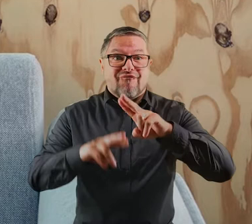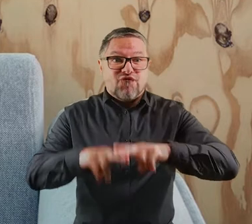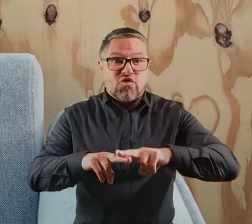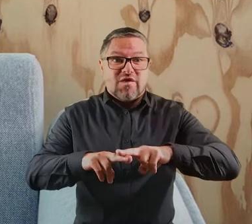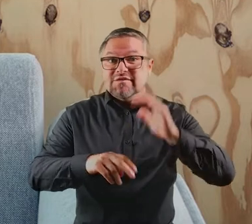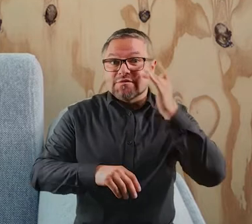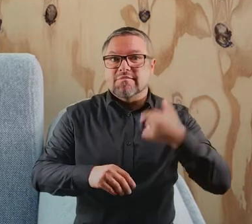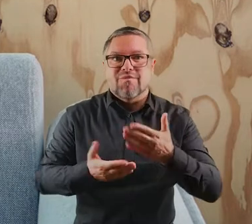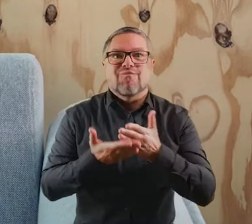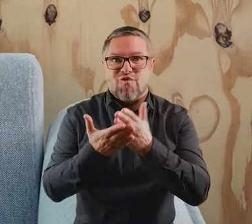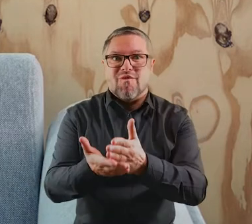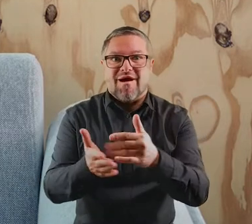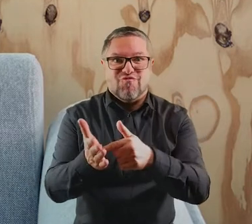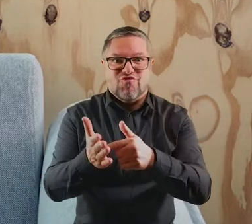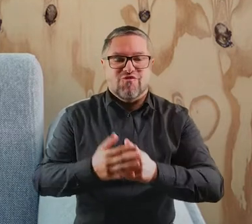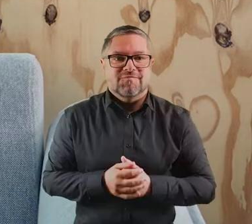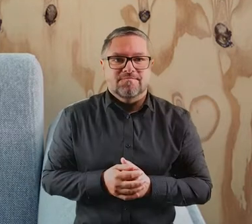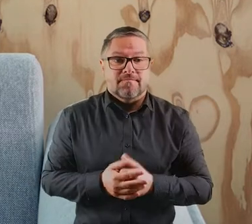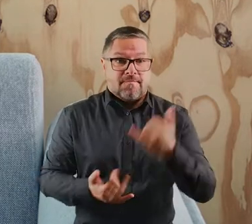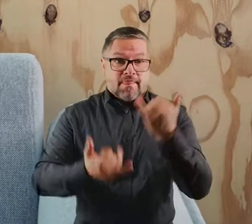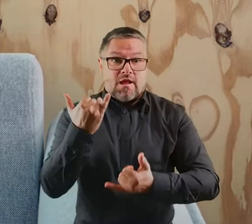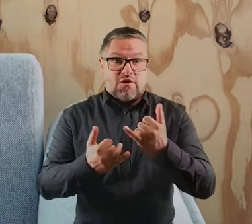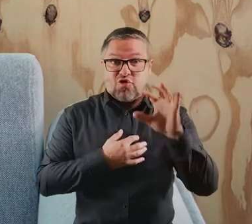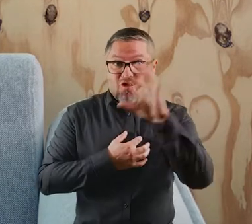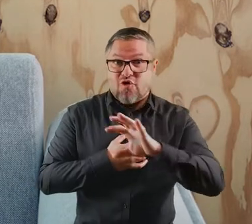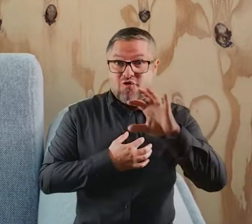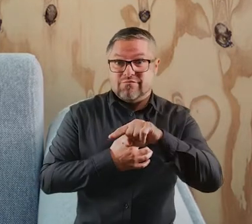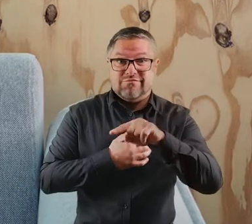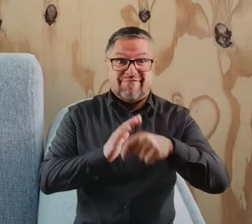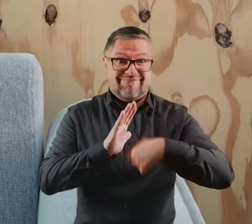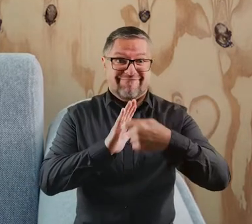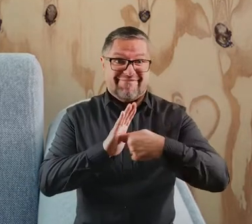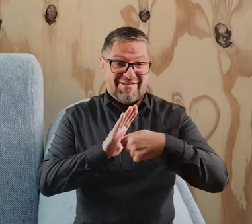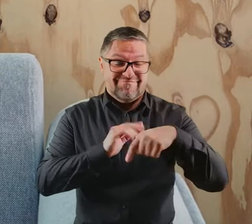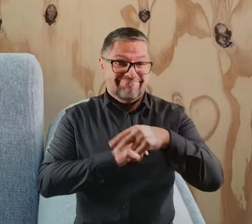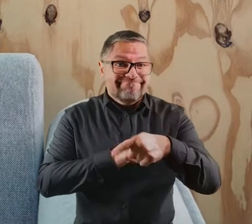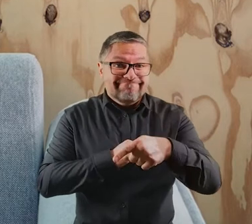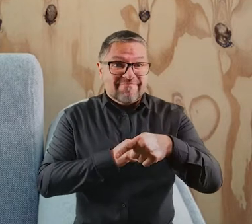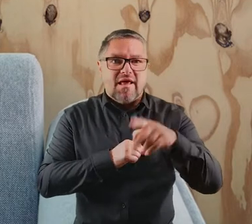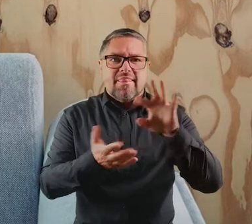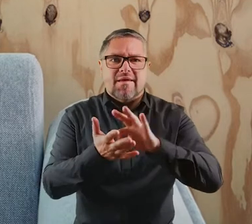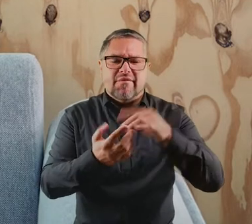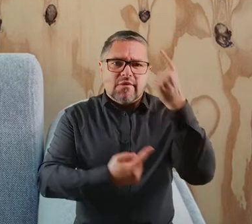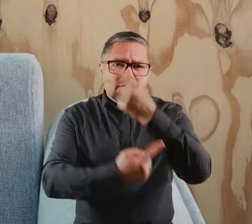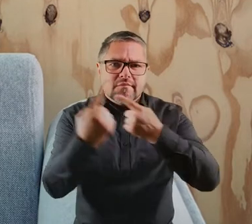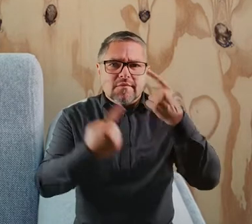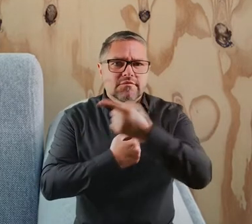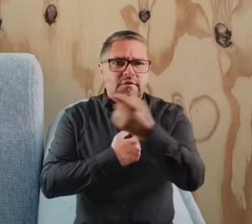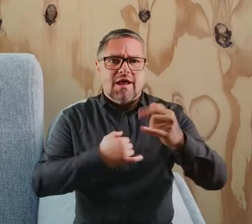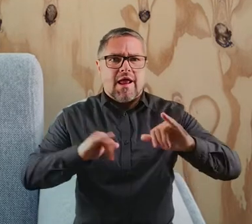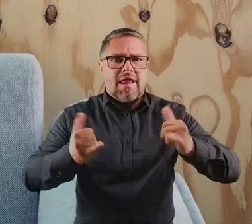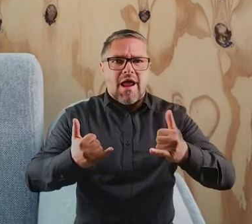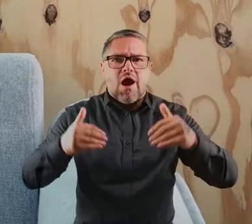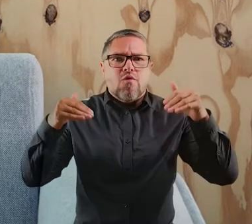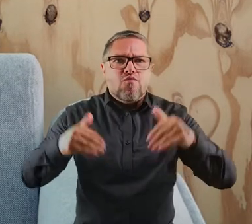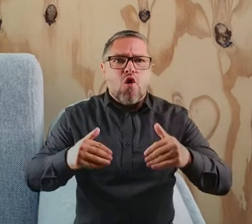Fundacja w tym pomagamy. Skoro oglądają Państwo ten filmik, to pewnie zastanawiają